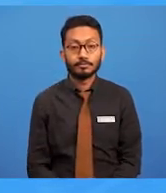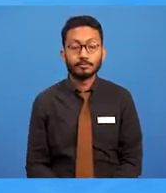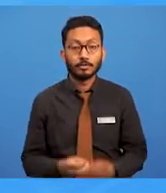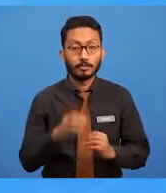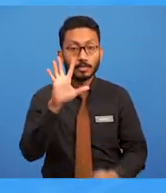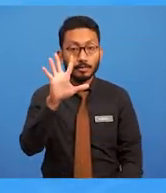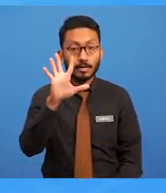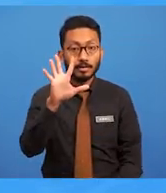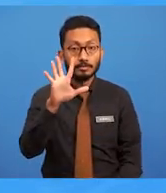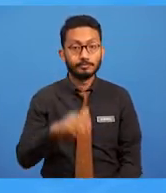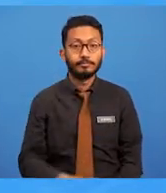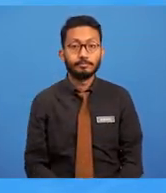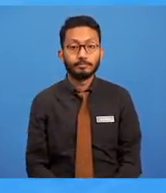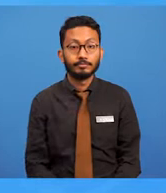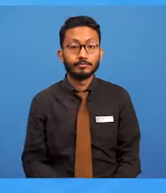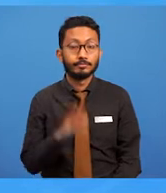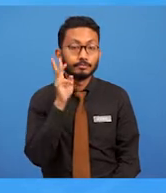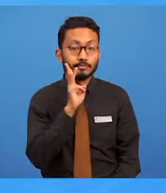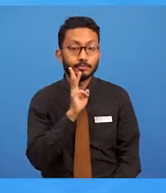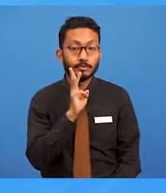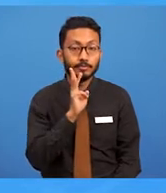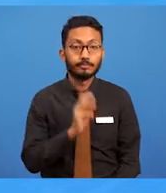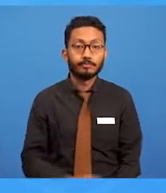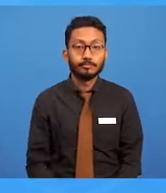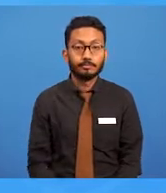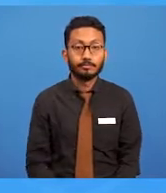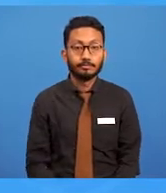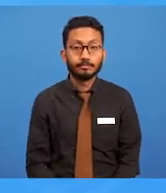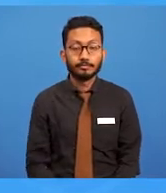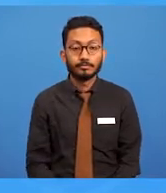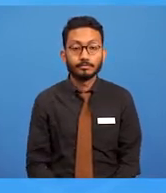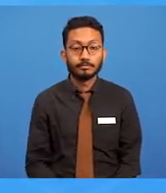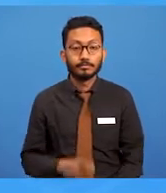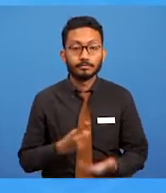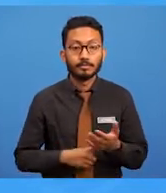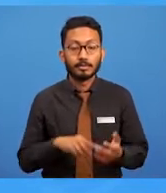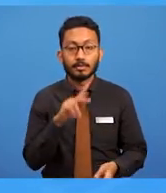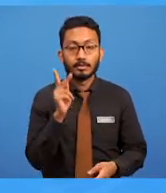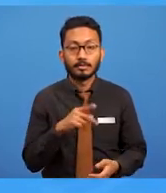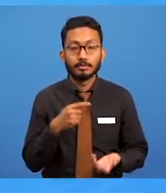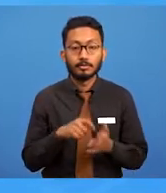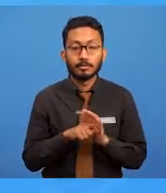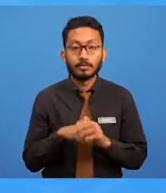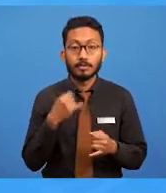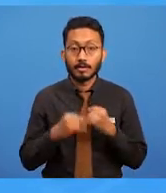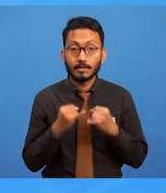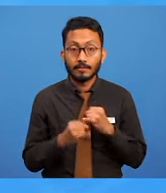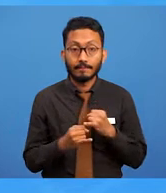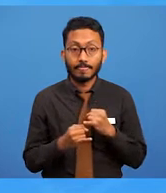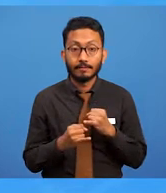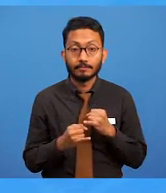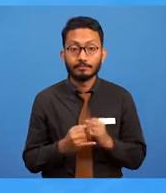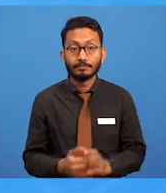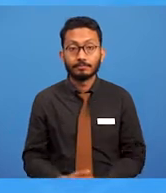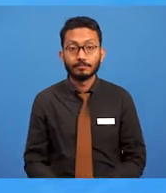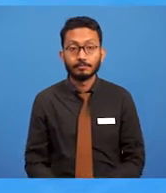kelima, wanita. Dan apakah yang terakhir? Yang terakhir adalah